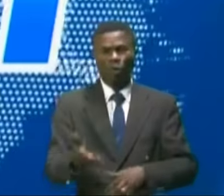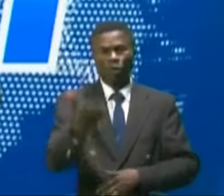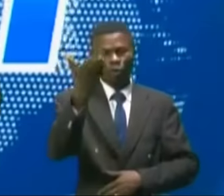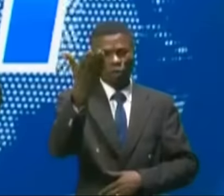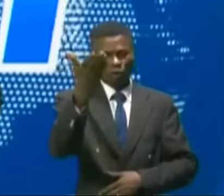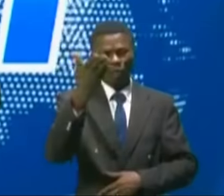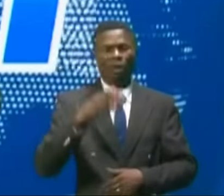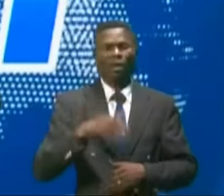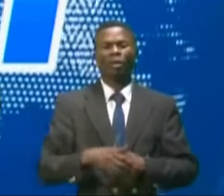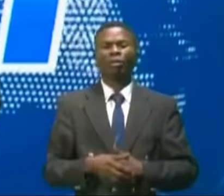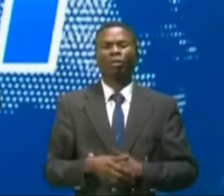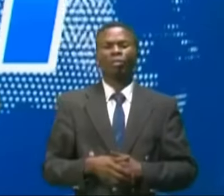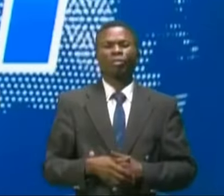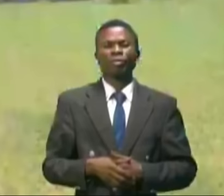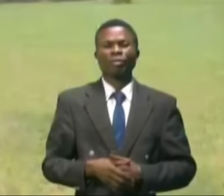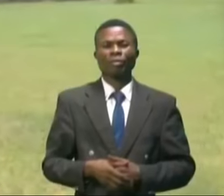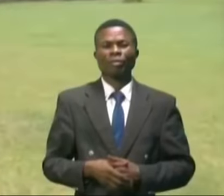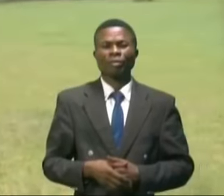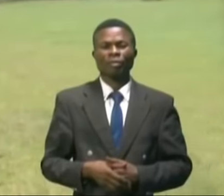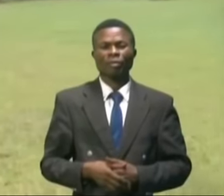signé Yvette Nangoutima.